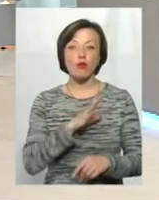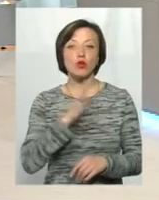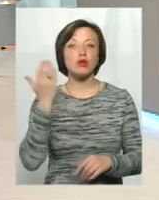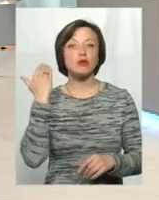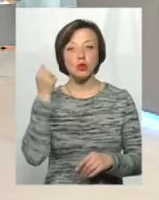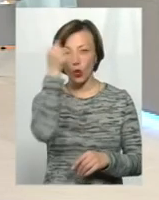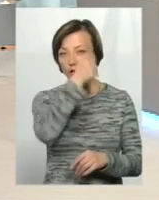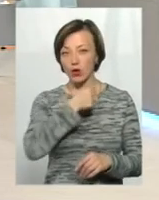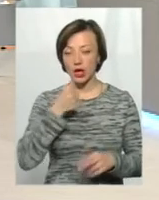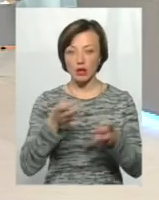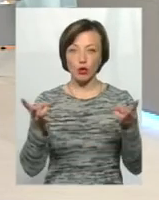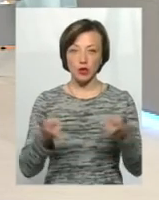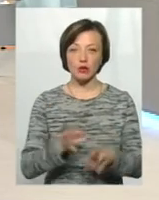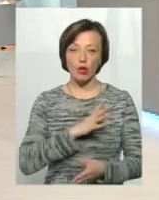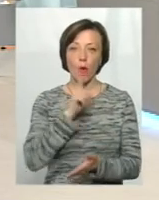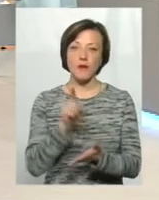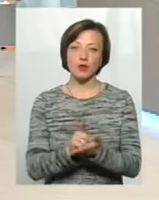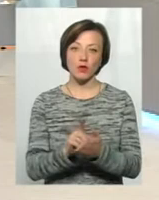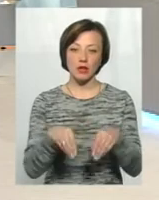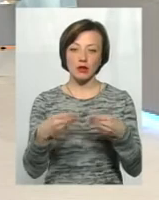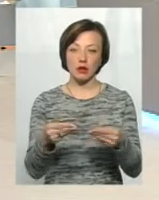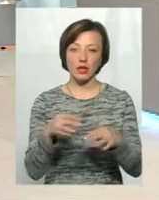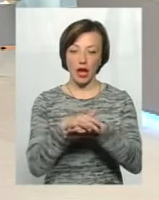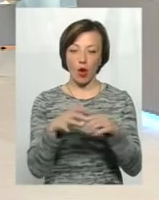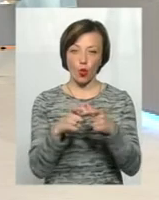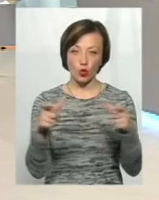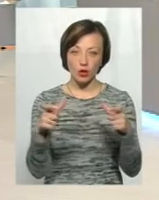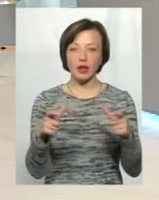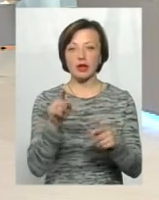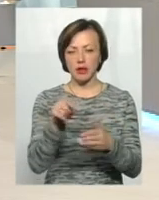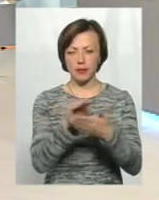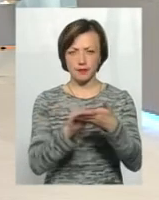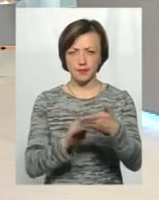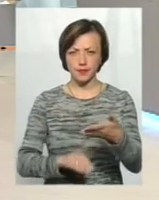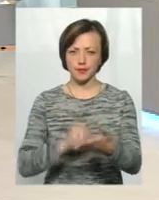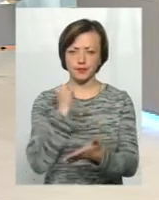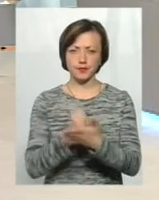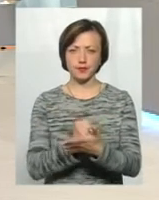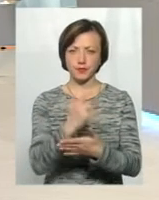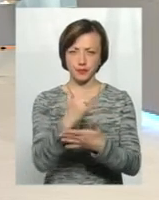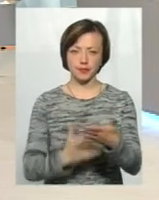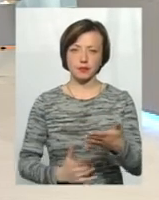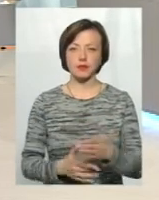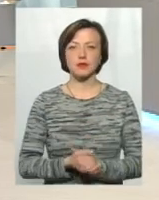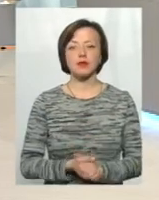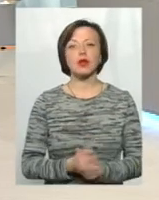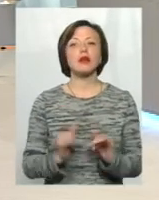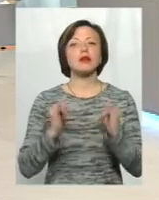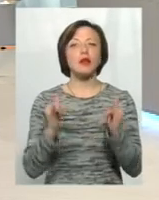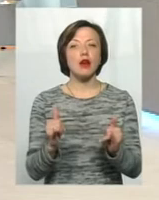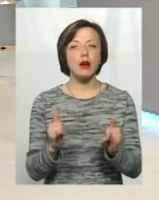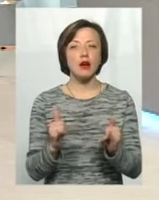роки, необхідно було обов'язково надати той рахунок фактуру, щоб там все було з печатками, мокрими і так далі. Для